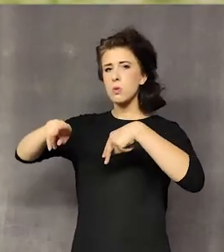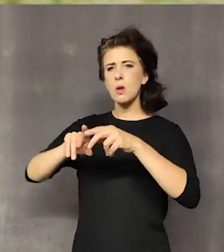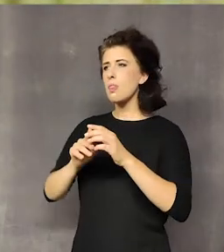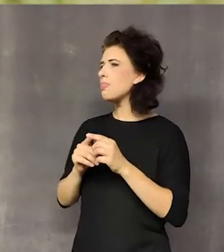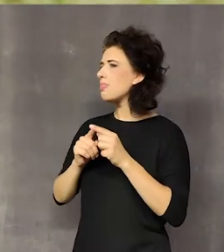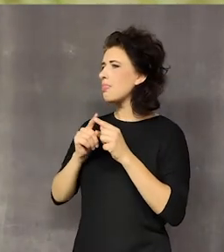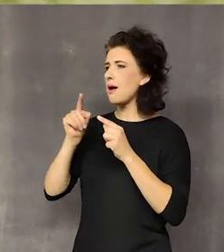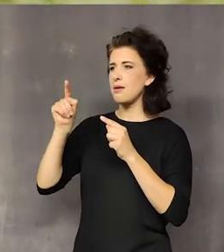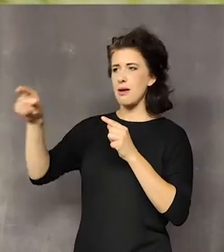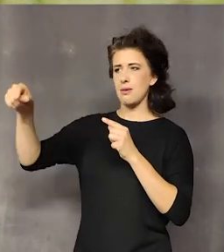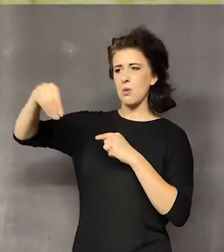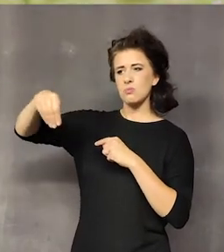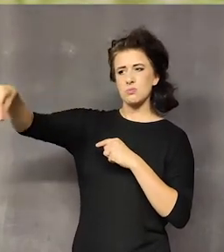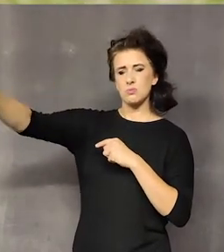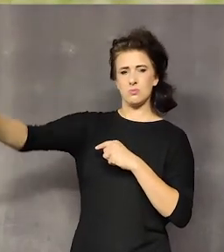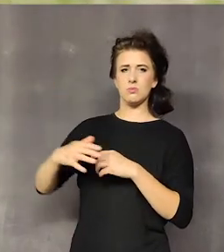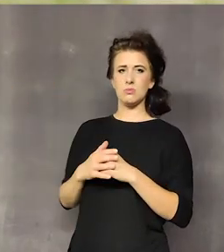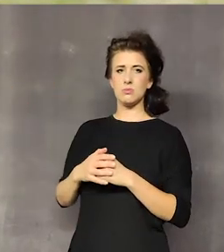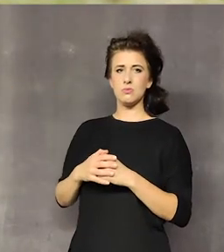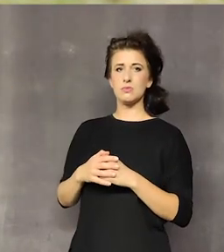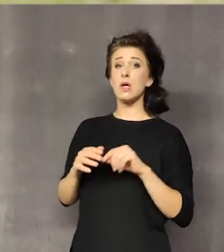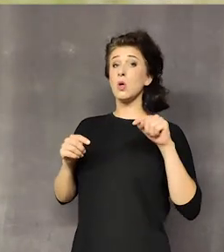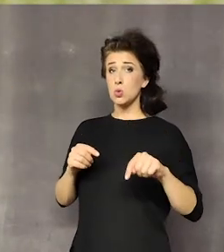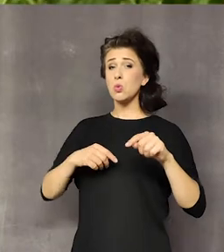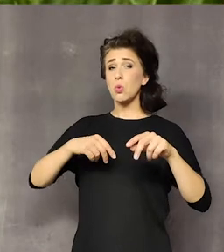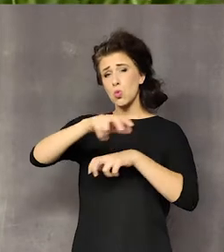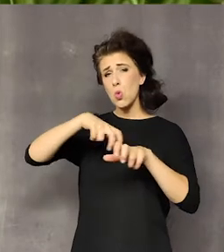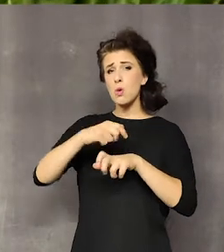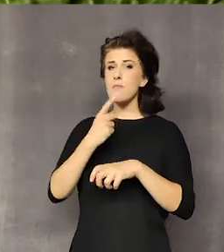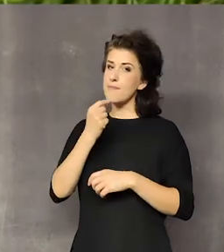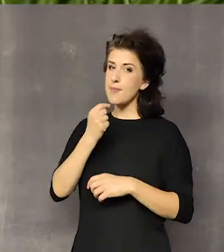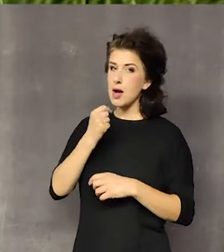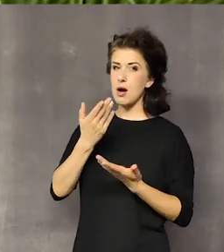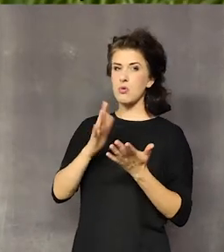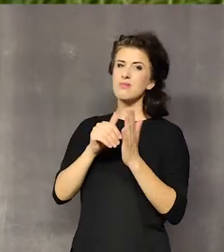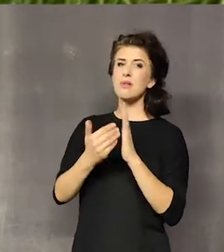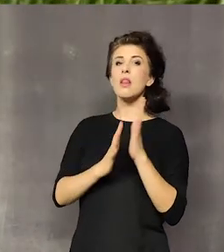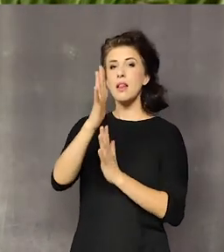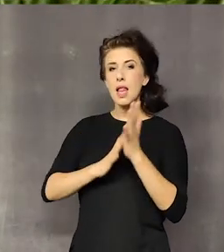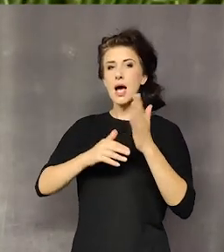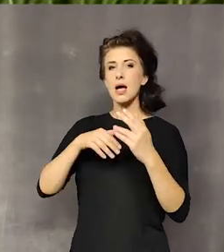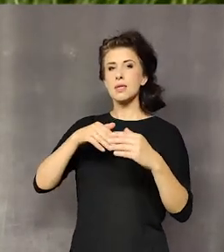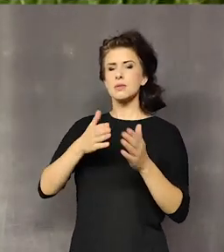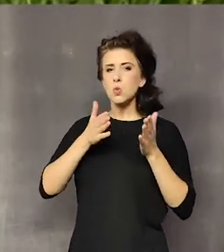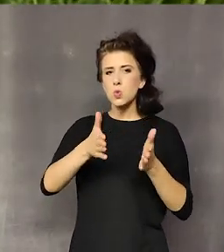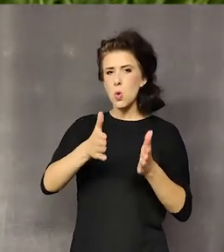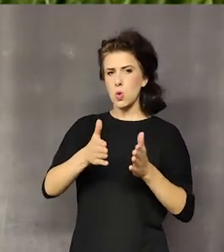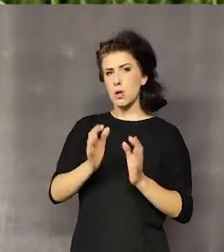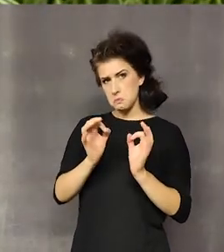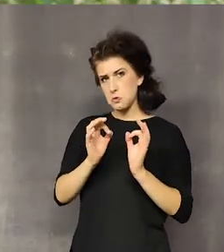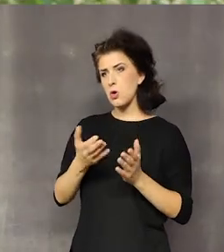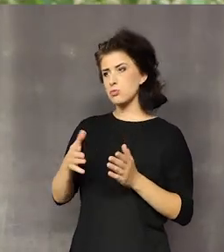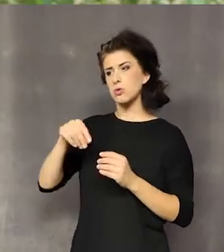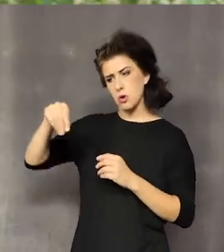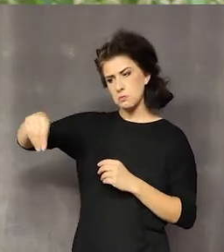Tam gdzie jest, powiem, że tak, może tam gdzie jest minimalny ruch, drogi leśne, takie mniej uszczyszczalne, też można zawsze pozyskać.